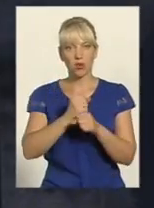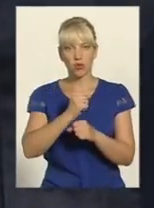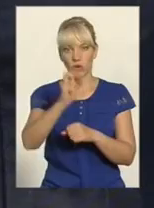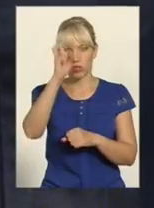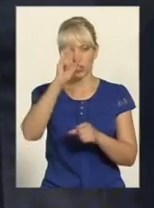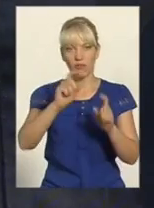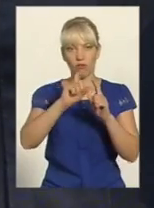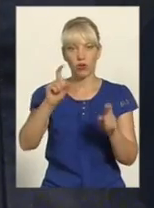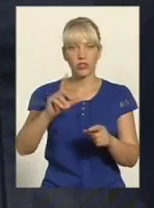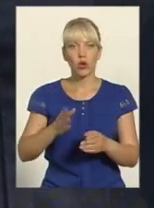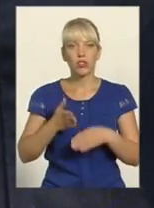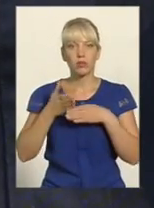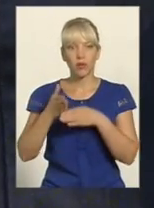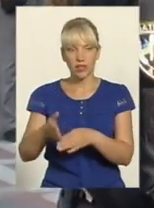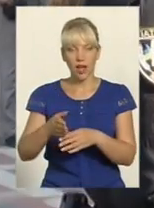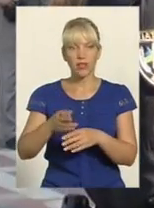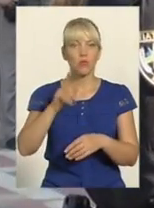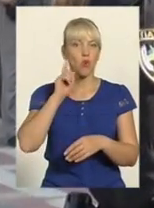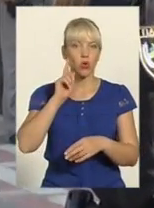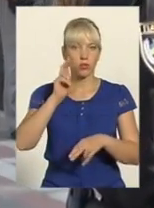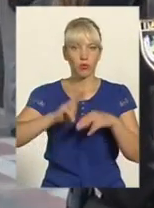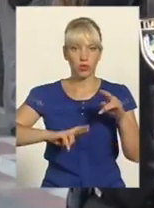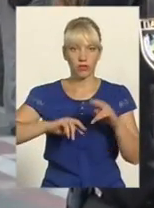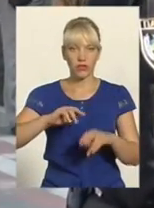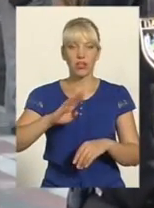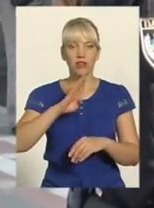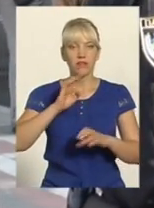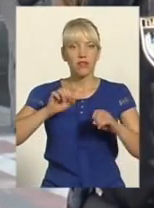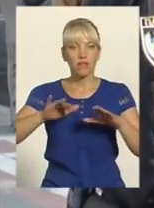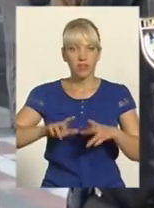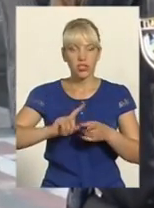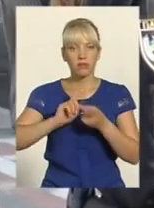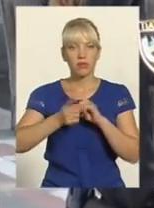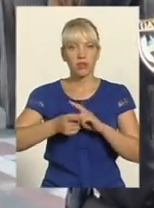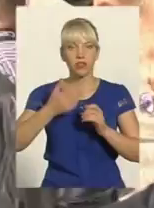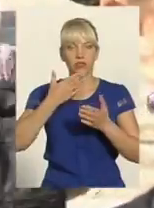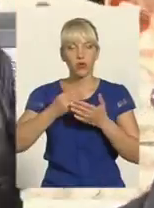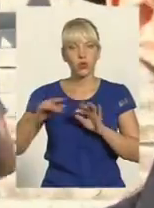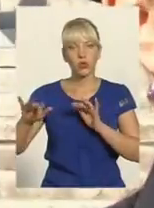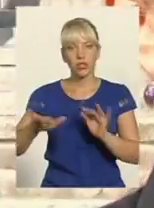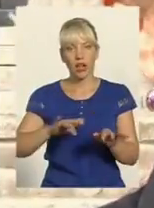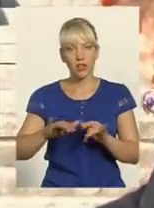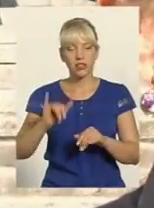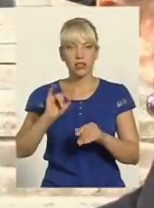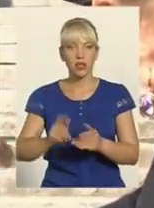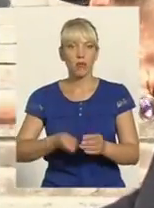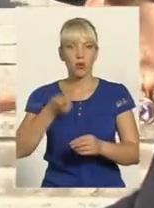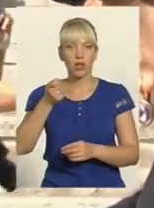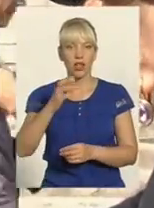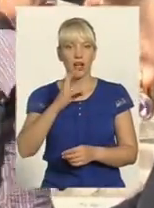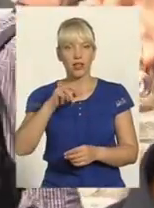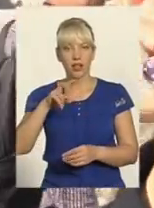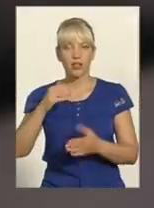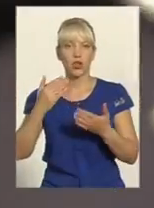житловому будівництву, де займалася житловим законодавством Та дівчина вирішила змінити вид діяльності і подала анкету до нової правоохоронної